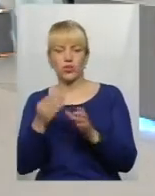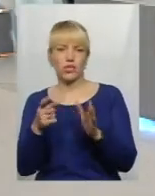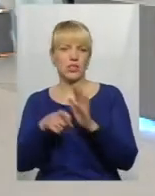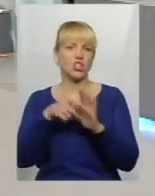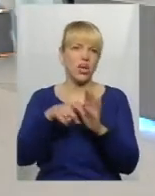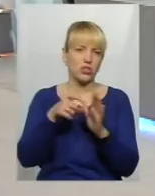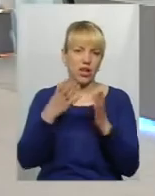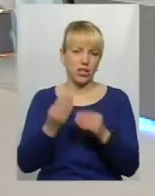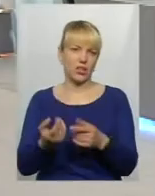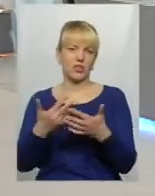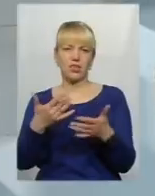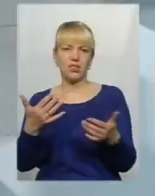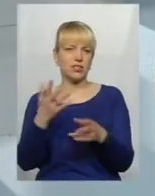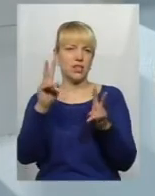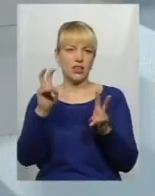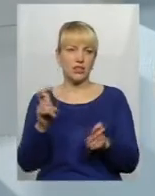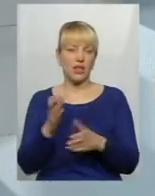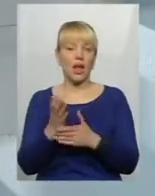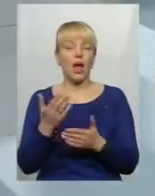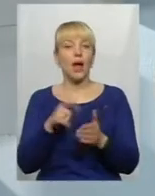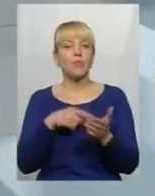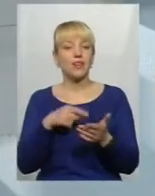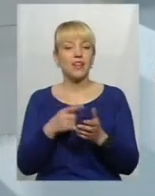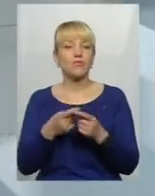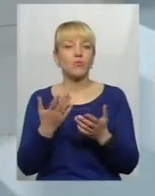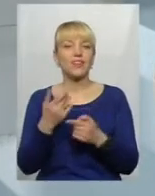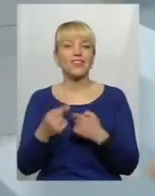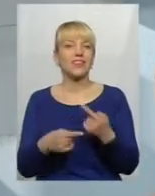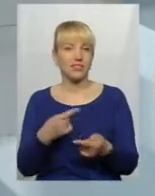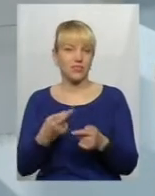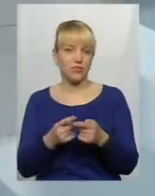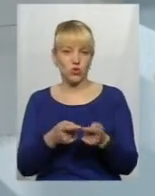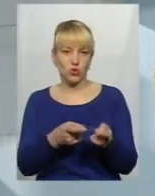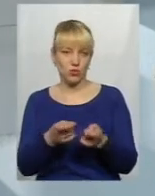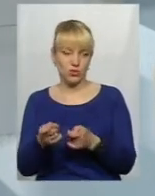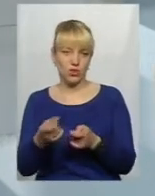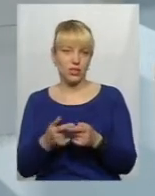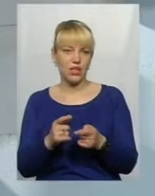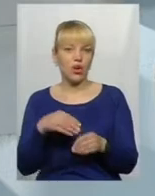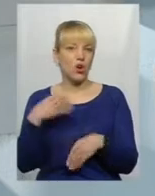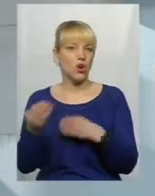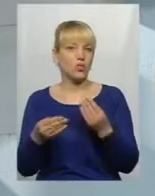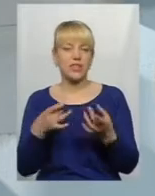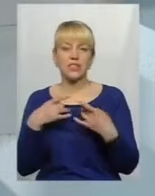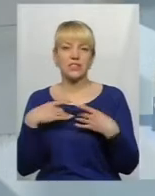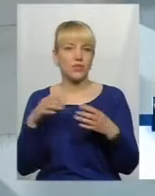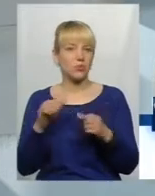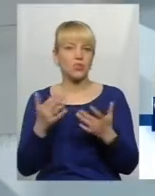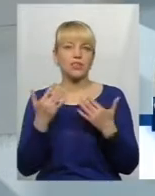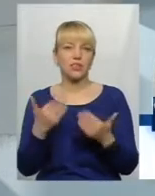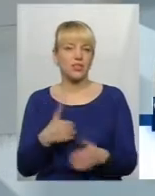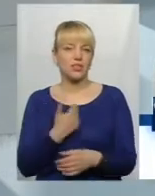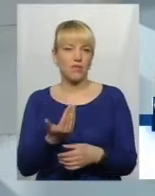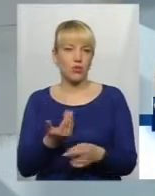питання в тому, які наслідки воно зо собою тягне. Тобто, роздати кількість свят можна скільки завгодно. А питання в тому, як це буде